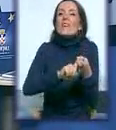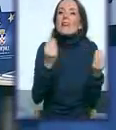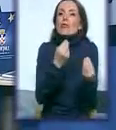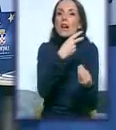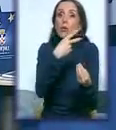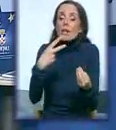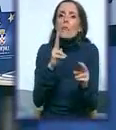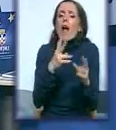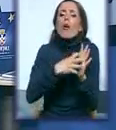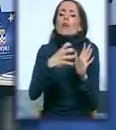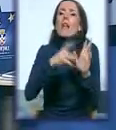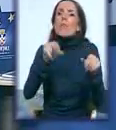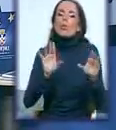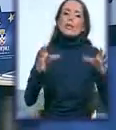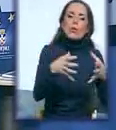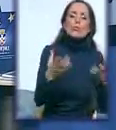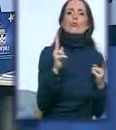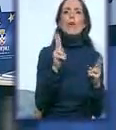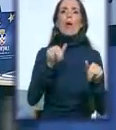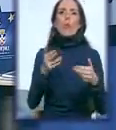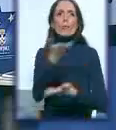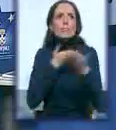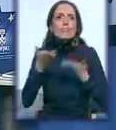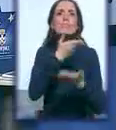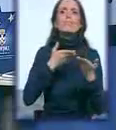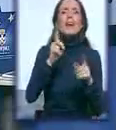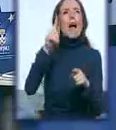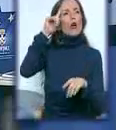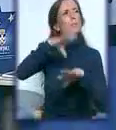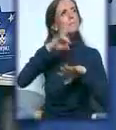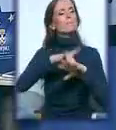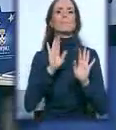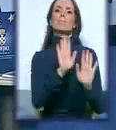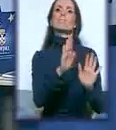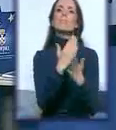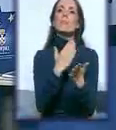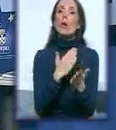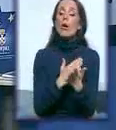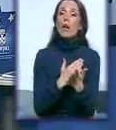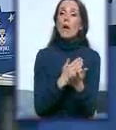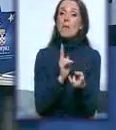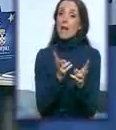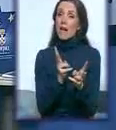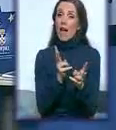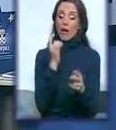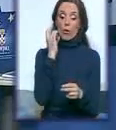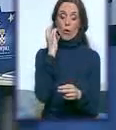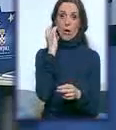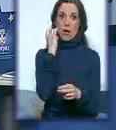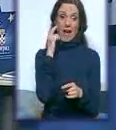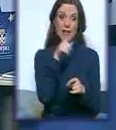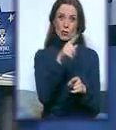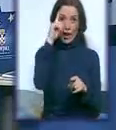dalje udruživati, razgovarati i kako i na koji način osmisliti sve njihove programe, kako i na koji način kada su oni ismislili to malo